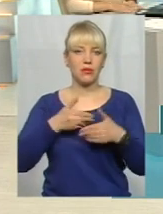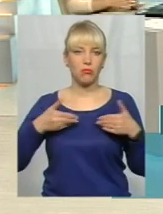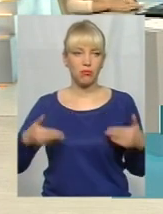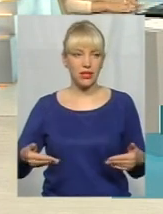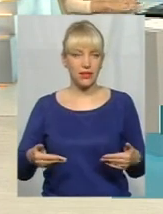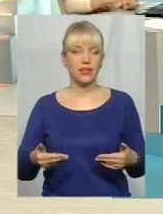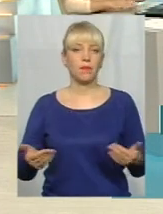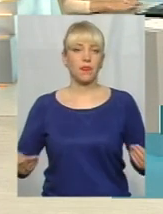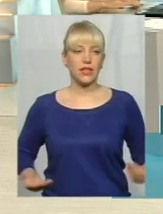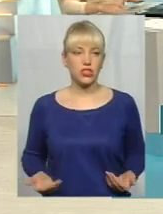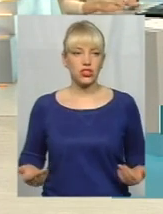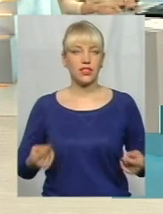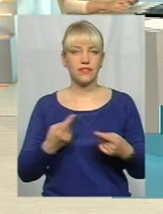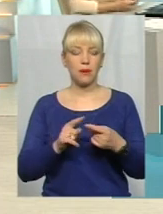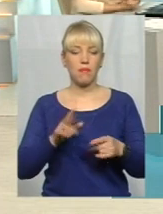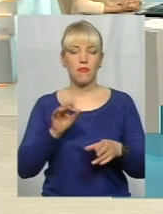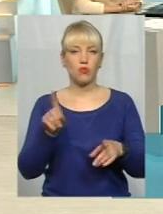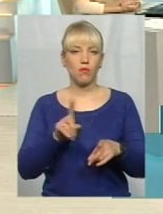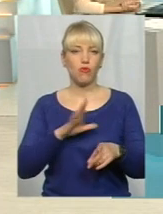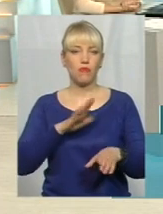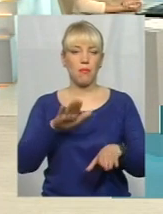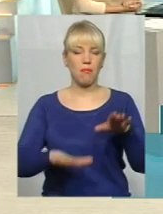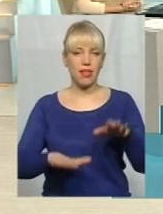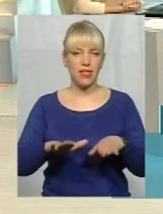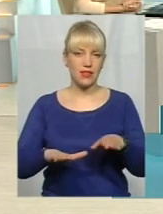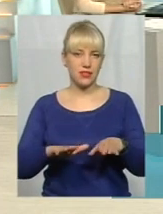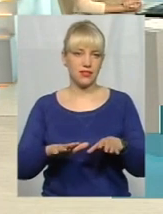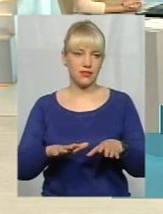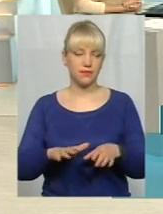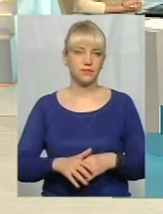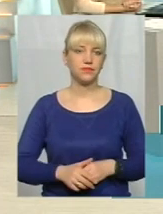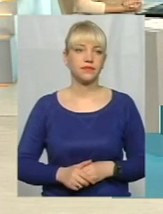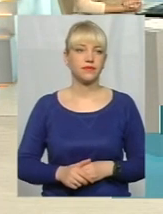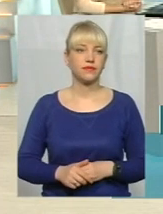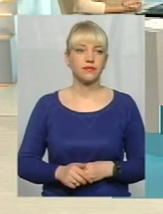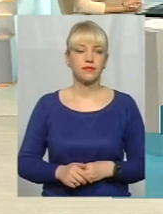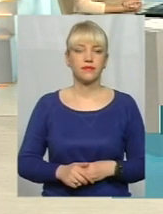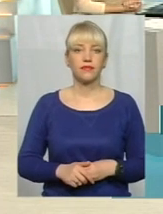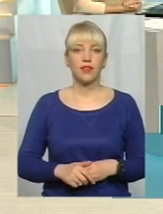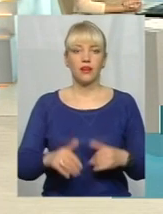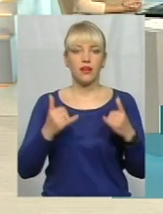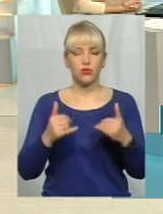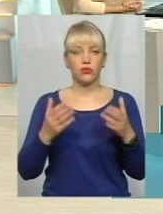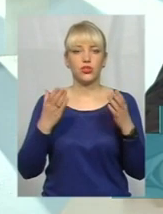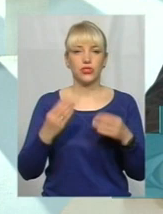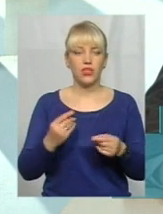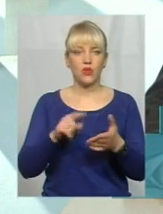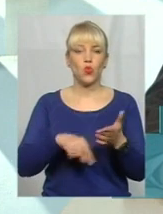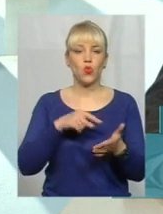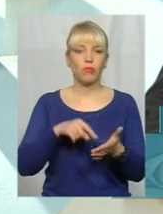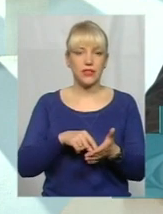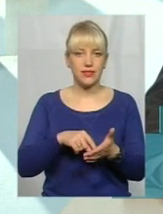щоб був оцей баланс встановлений між всіма? На сьогоднішній день в місті